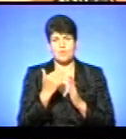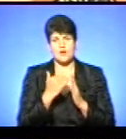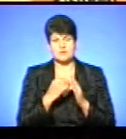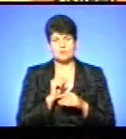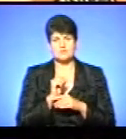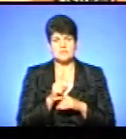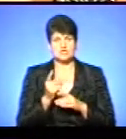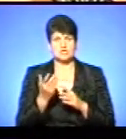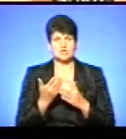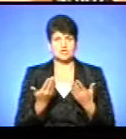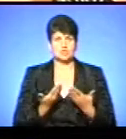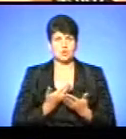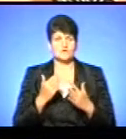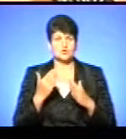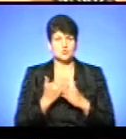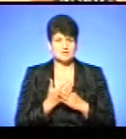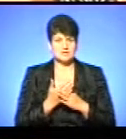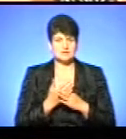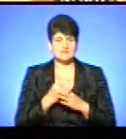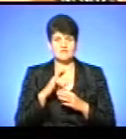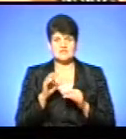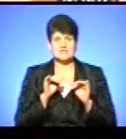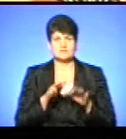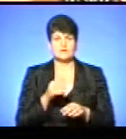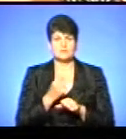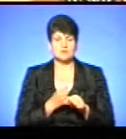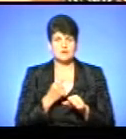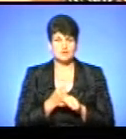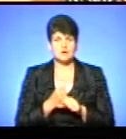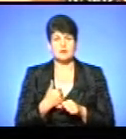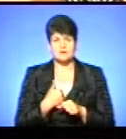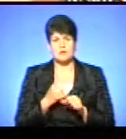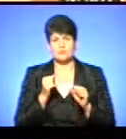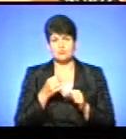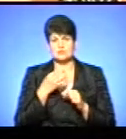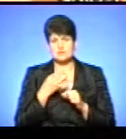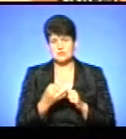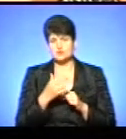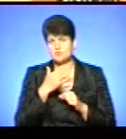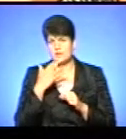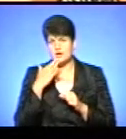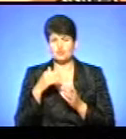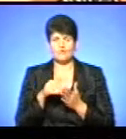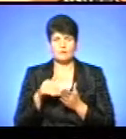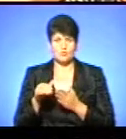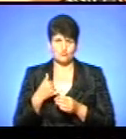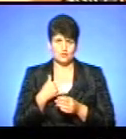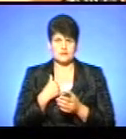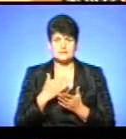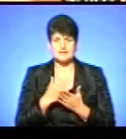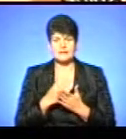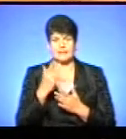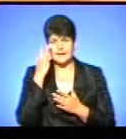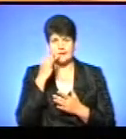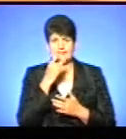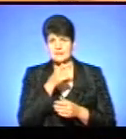житлових субсидій. Майже всі справи відпрацьовані, але я можу сказати, що багато відмов у нас на літній